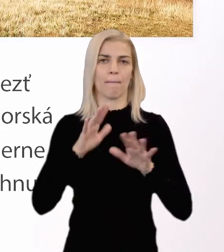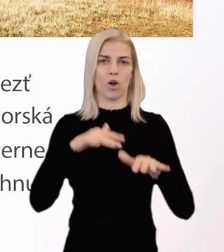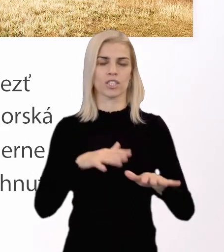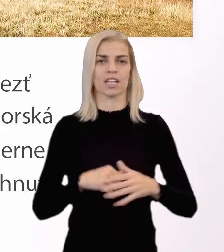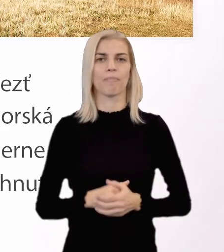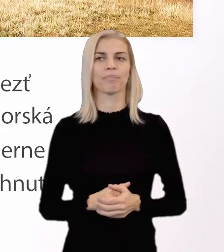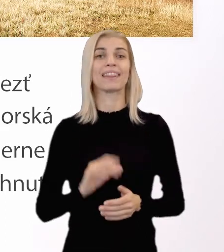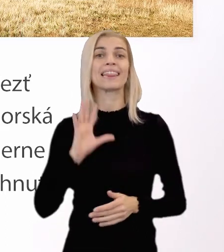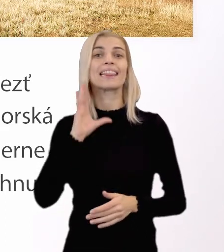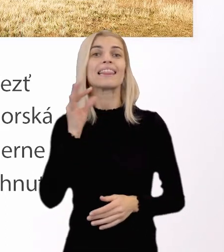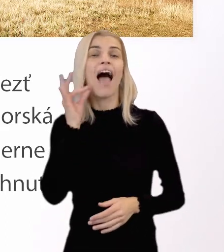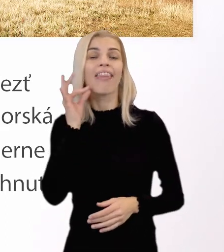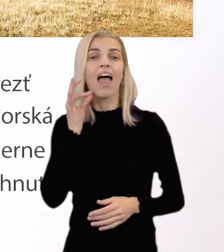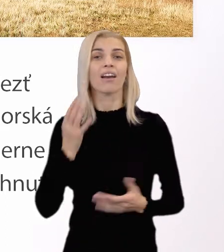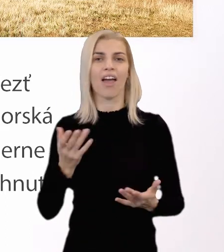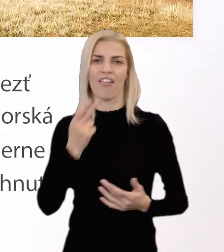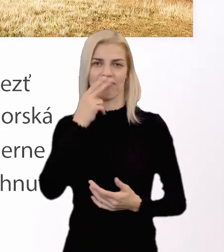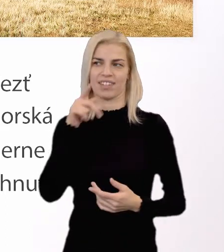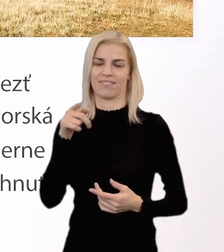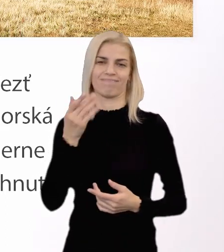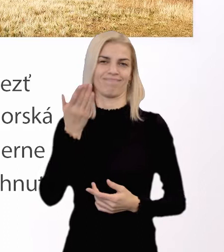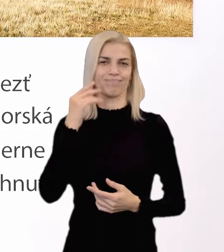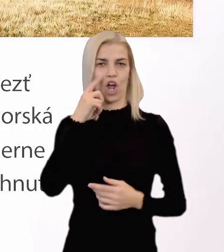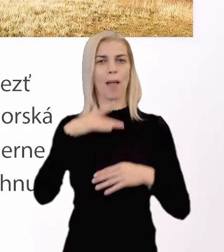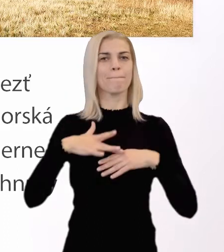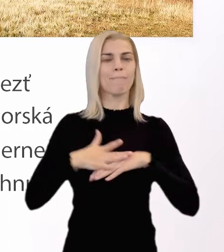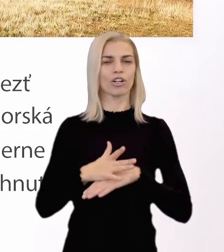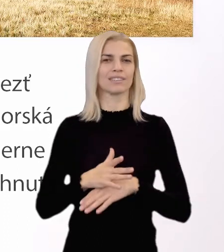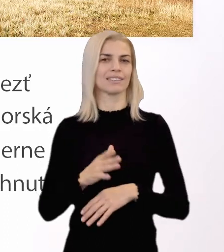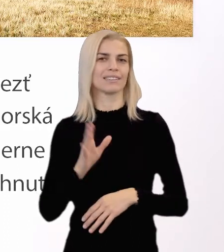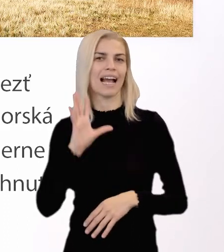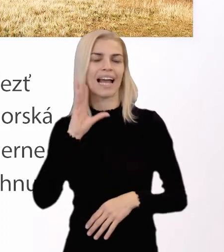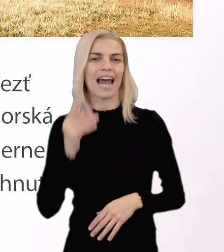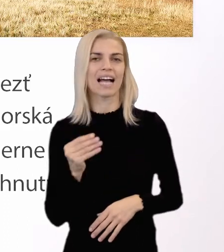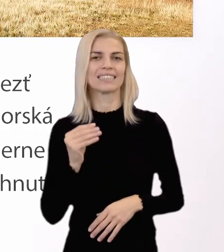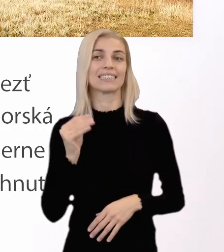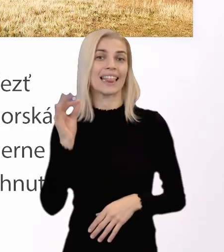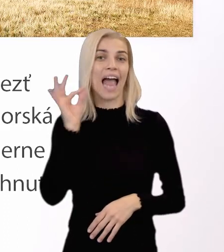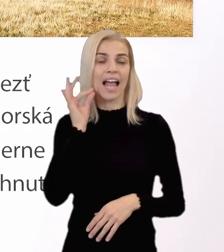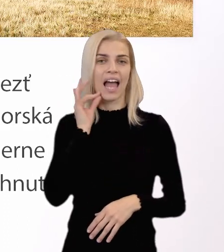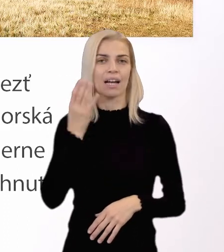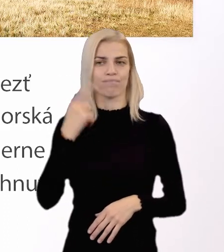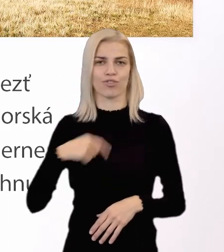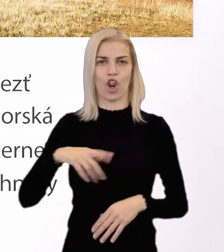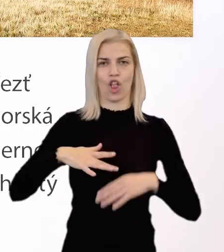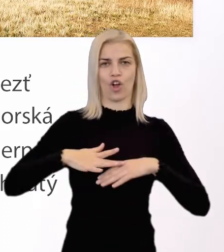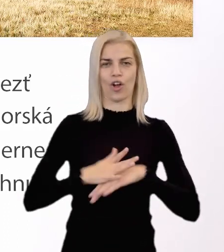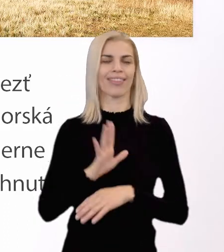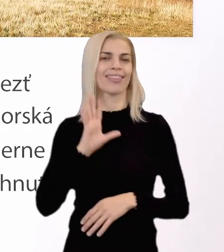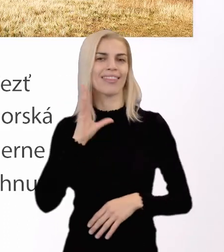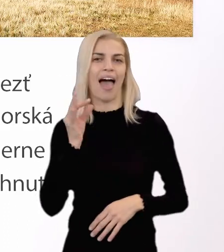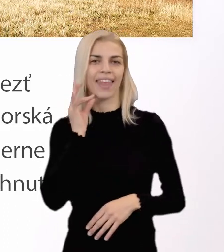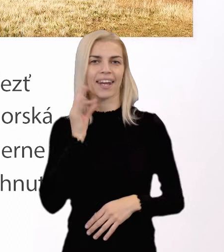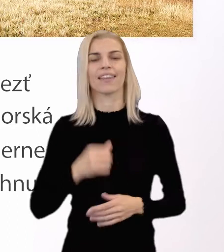tak vidíte sami, že to bol asi nádherný pocit, nádherný výhľad a bolo nám všetkým nádhernia, sme boli spolu.